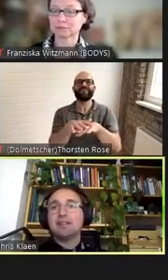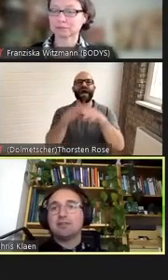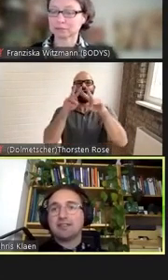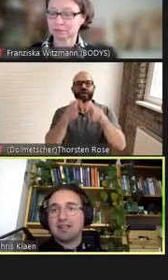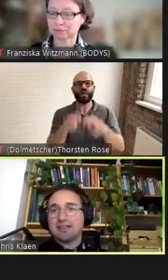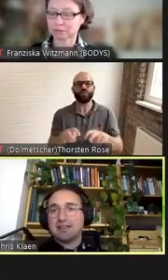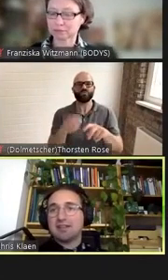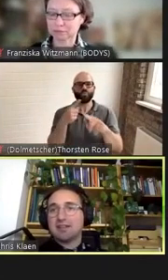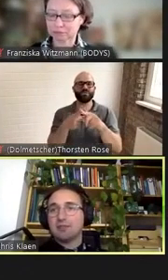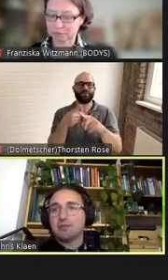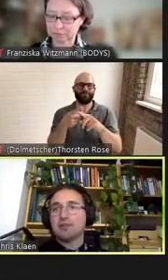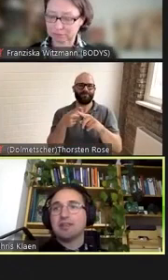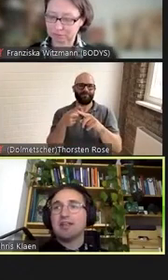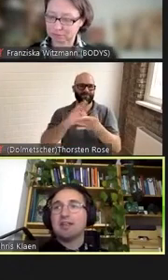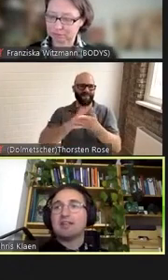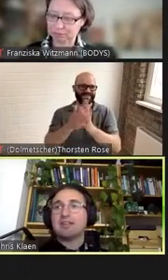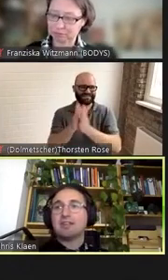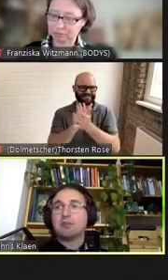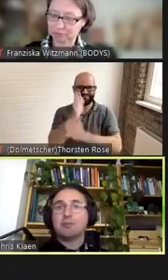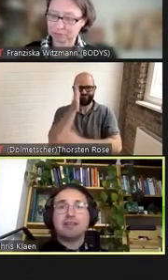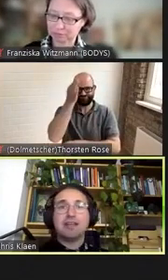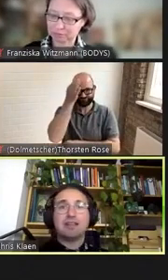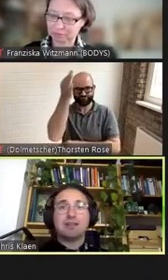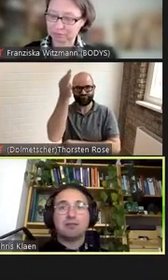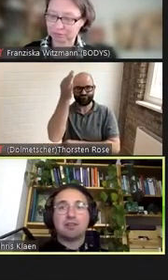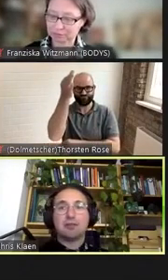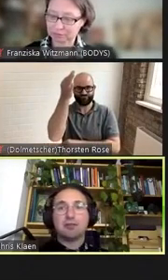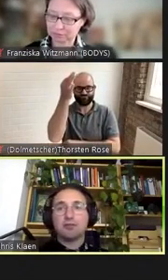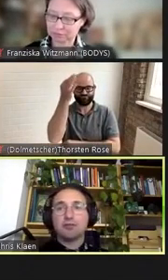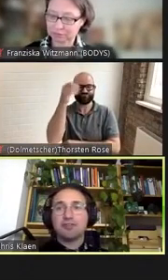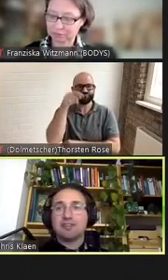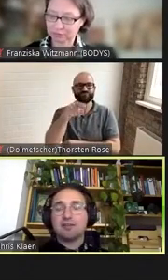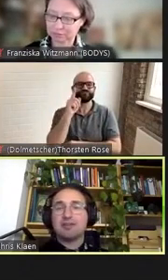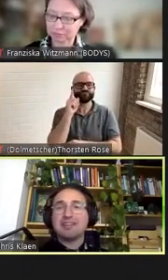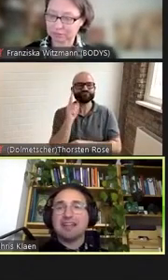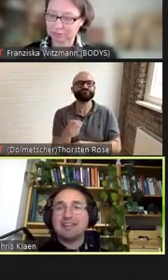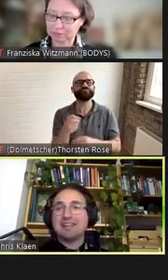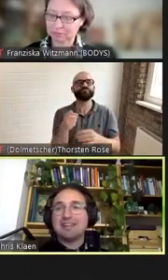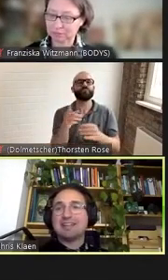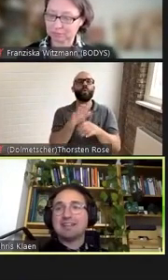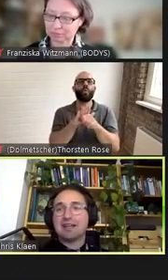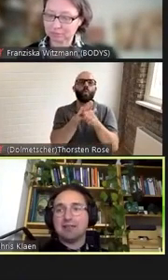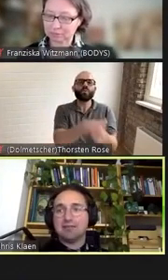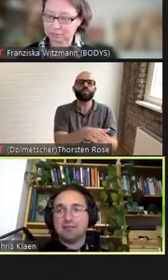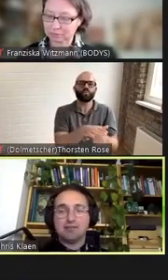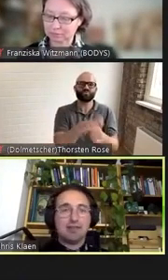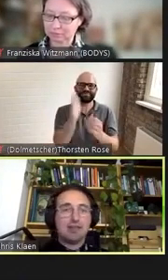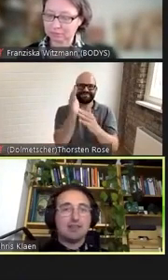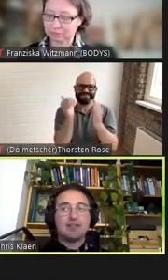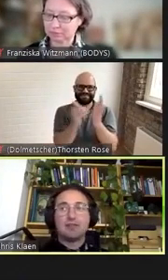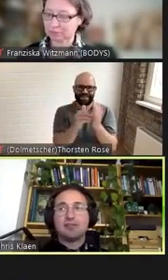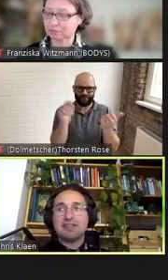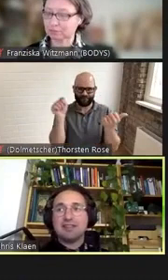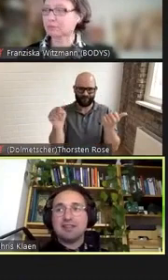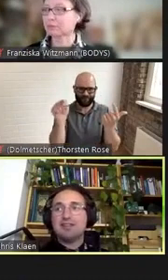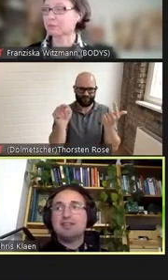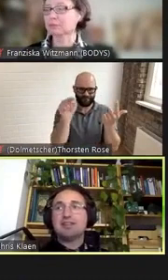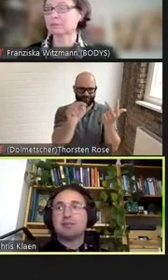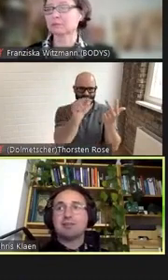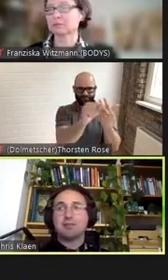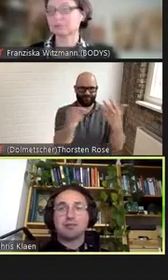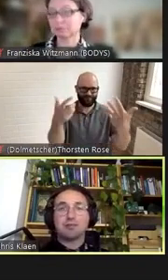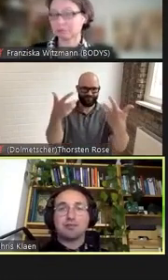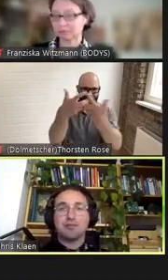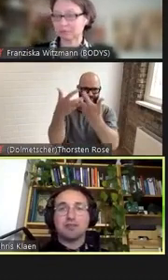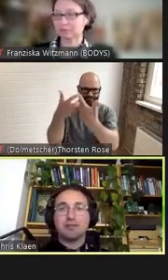die auf der Tatsache beruht dass die dominanten Unterdrückungssysteme ineinander greifen die Synthese